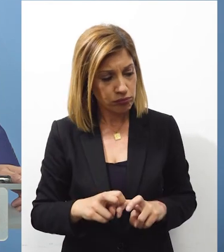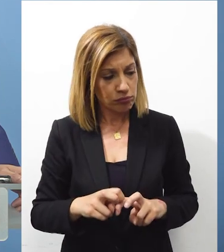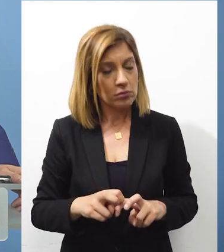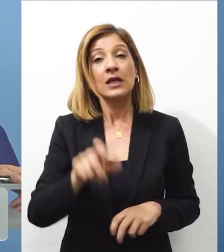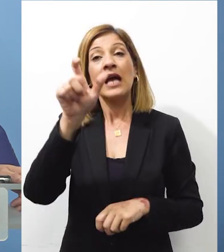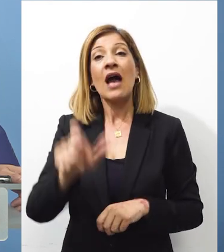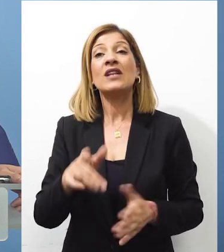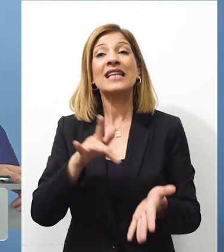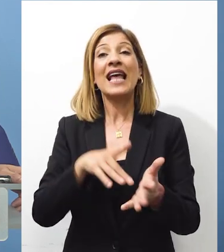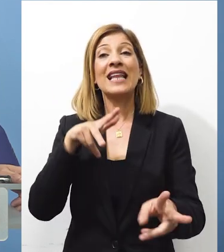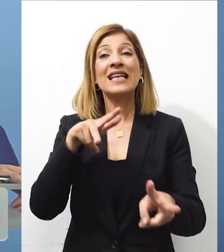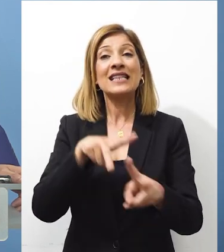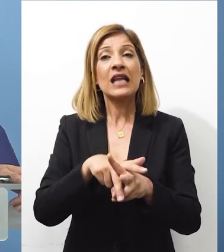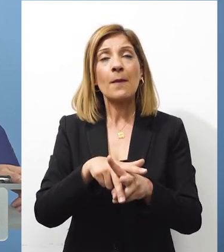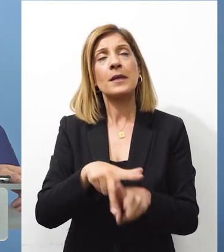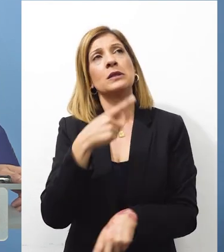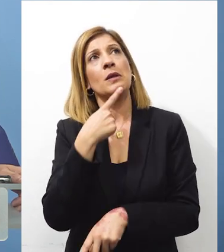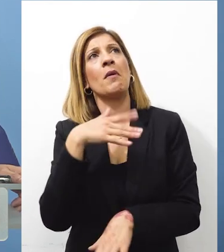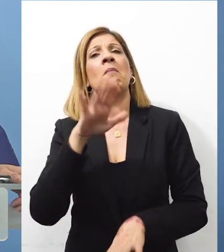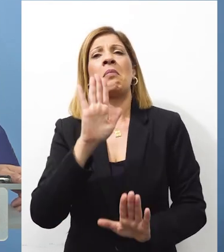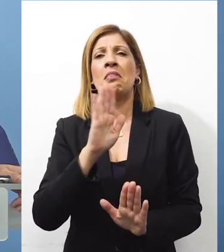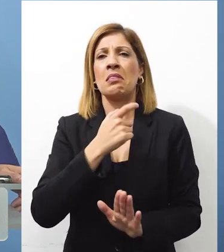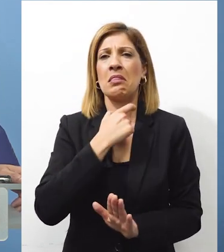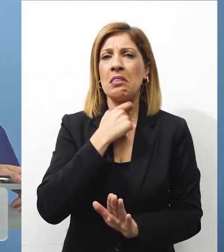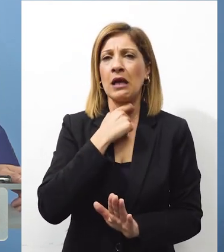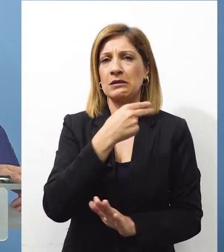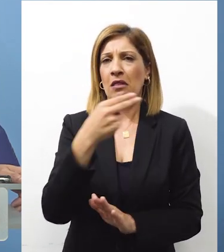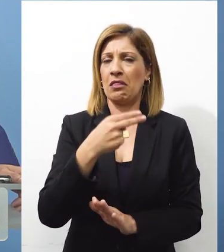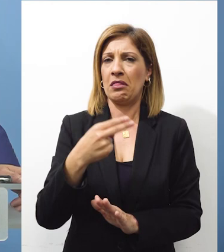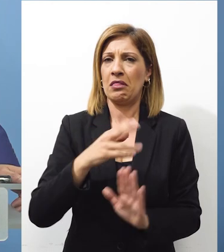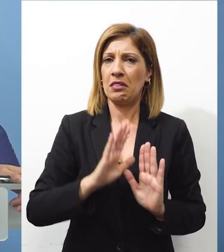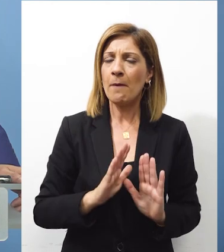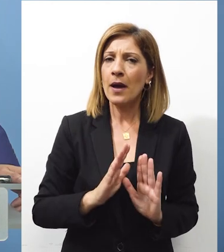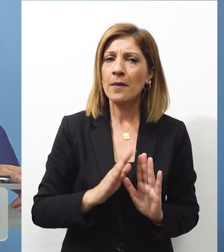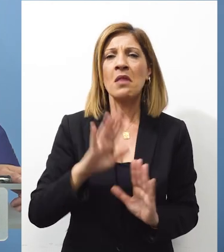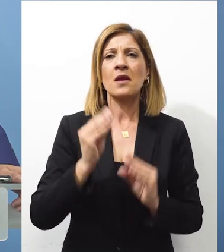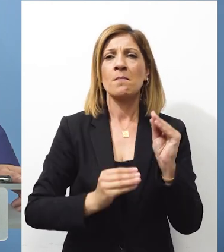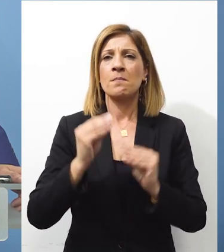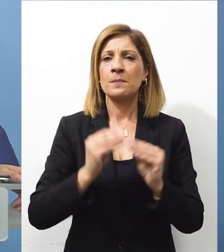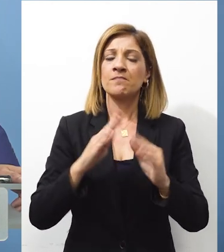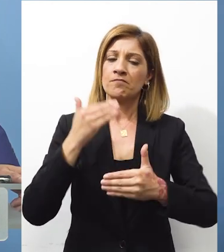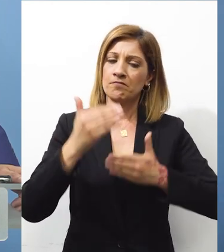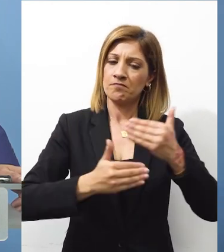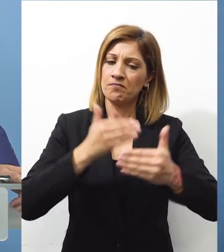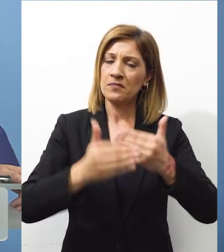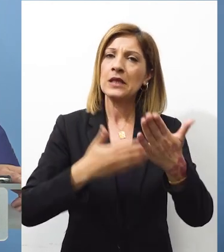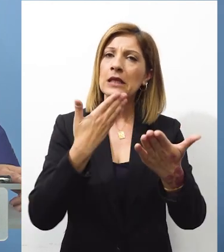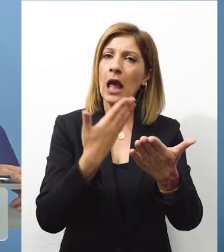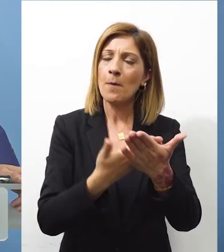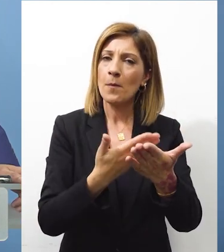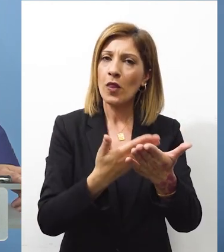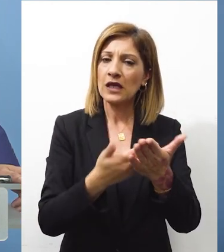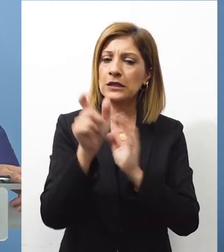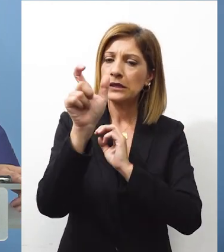η ίδια Κεντρική Τράπεζα δεν θεώρησε ότι υπάρχει οποιοδήποτε ζήτημα ήταν ένα ζήτημα το οποίο και στην συνέχεια αποδείχτηκε ότι ήταν